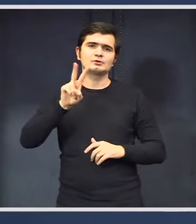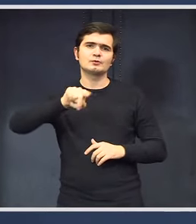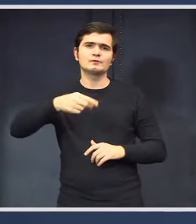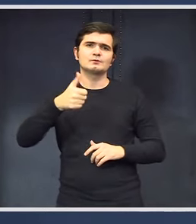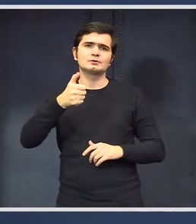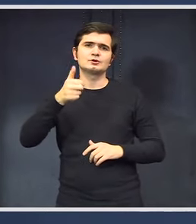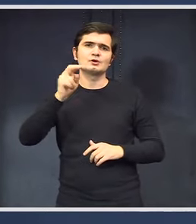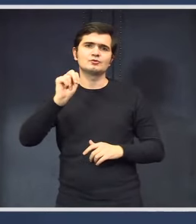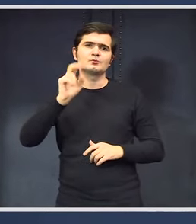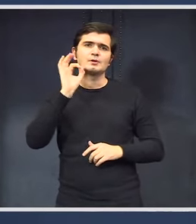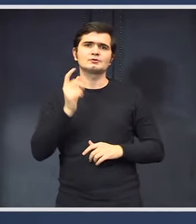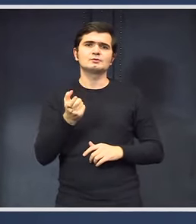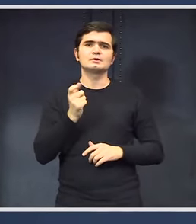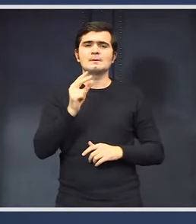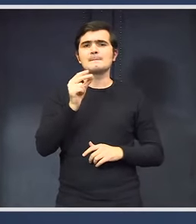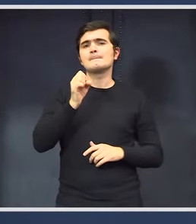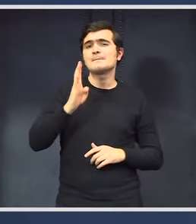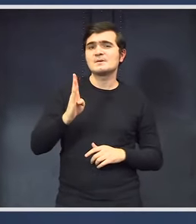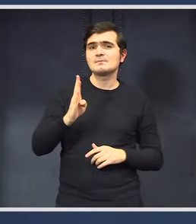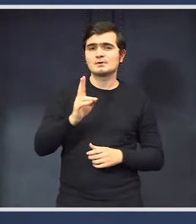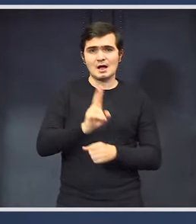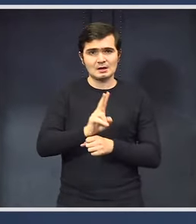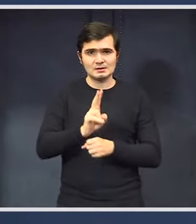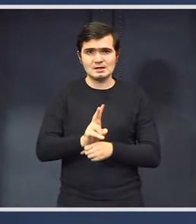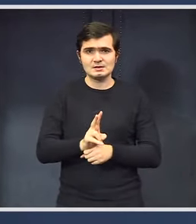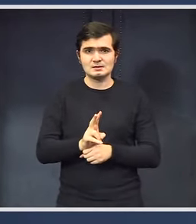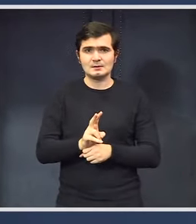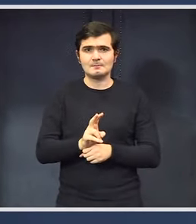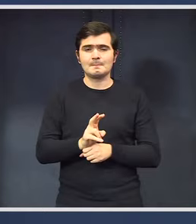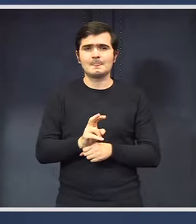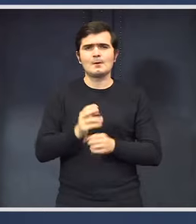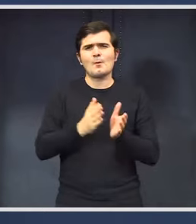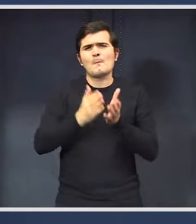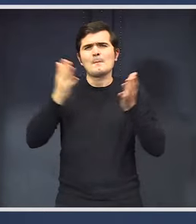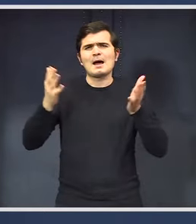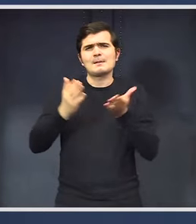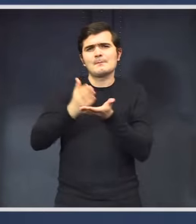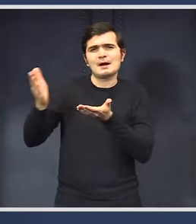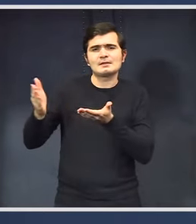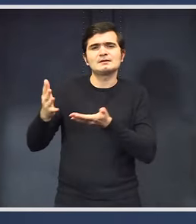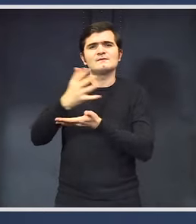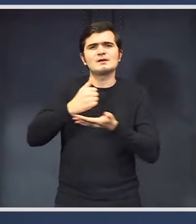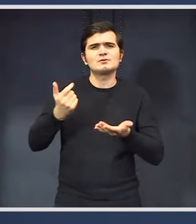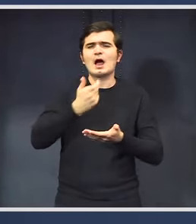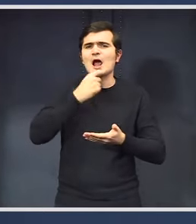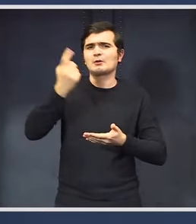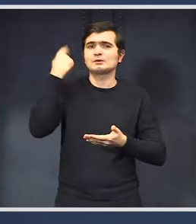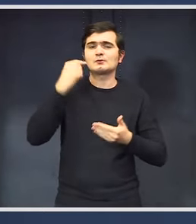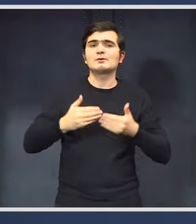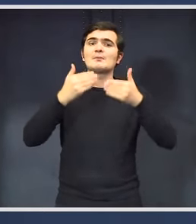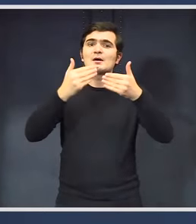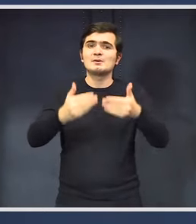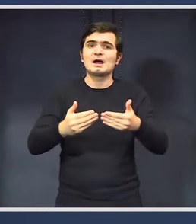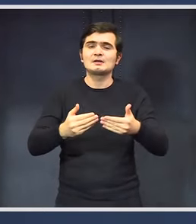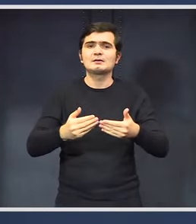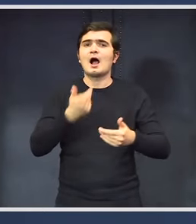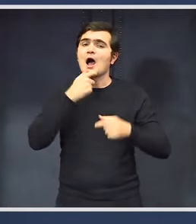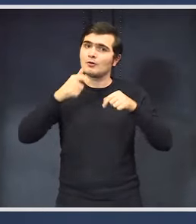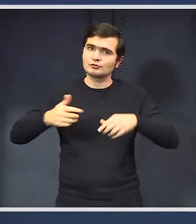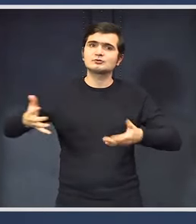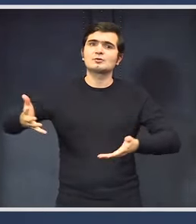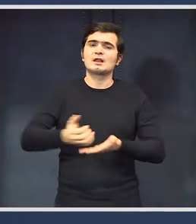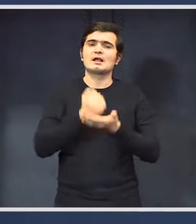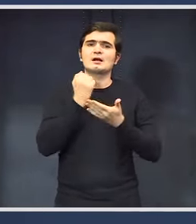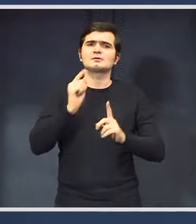% din PIB, dar aici, atenție, sunt o mare parte din veniturile pe care noi le-am amânat anul trecut prin măsuri fiscale. Le vom încasa anul acesta.